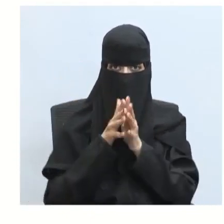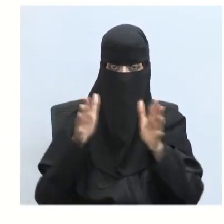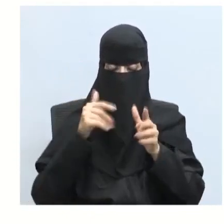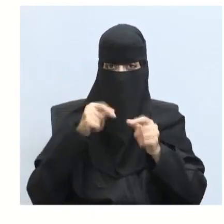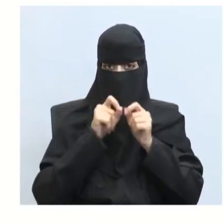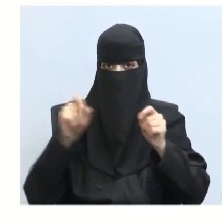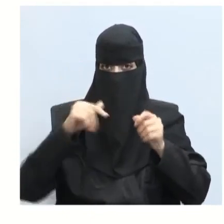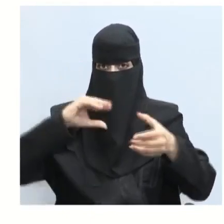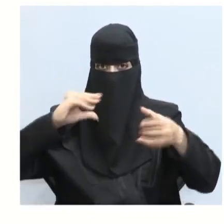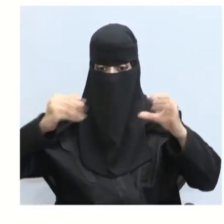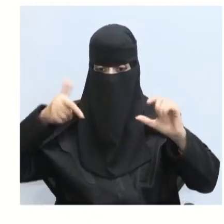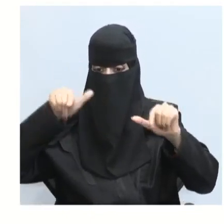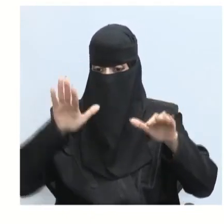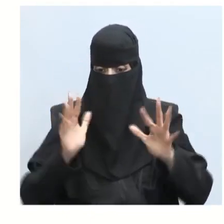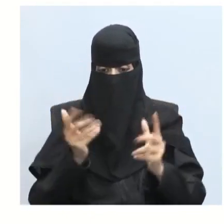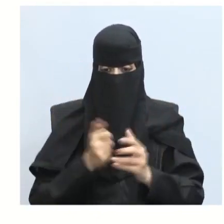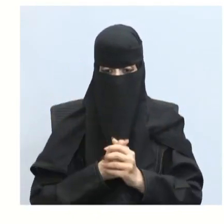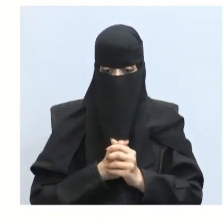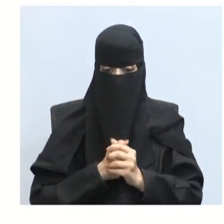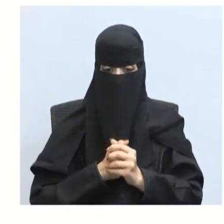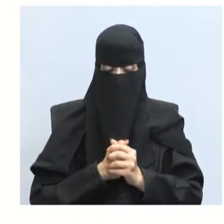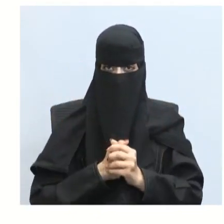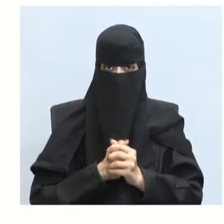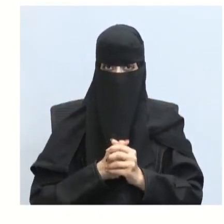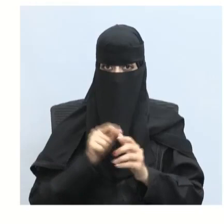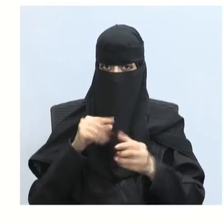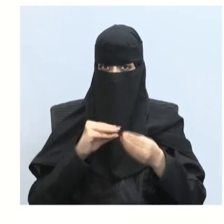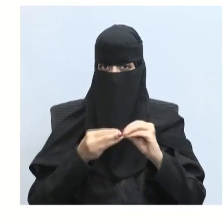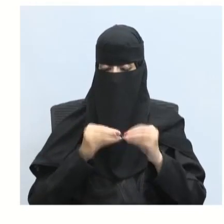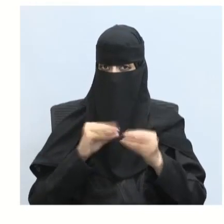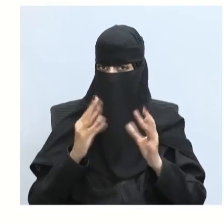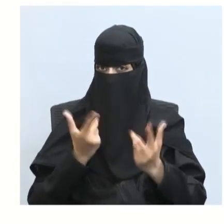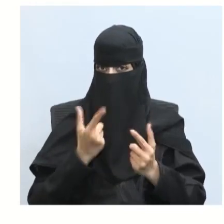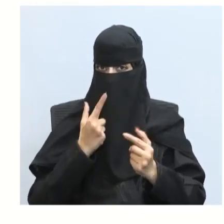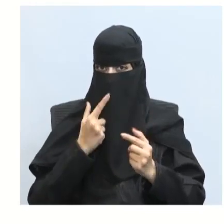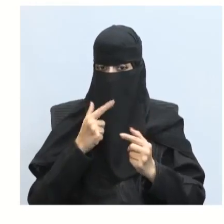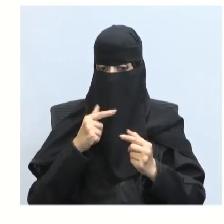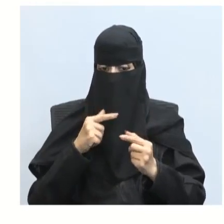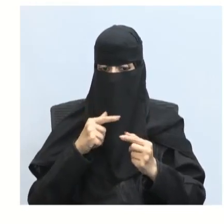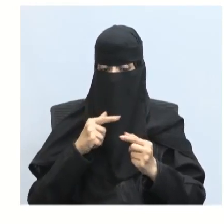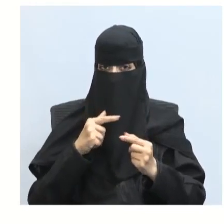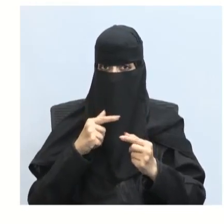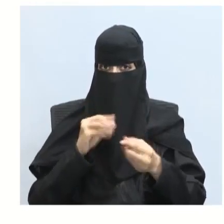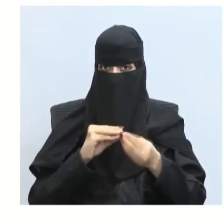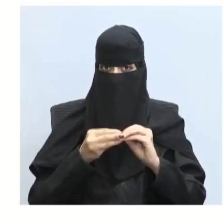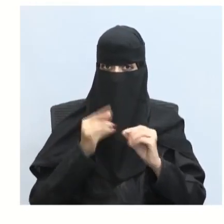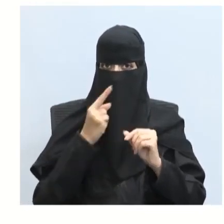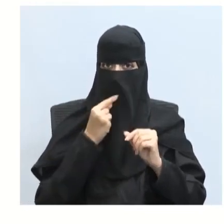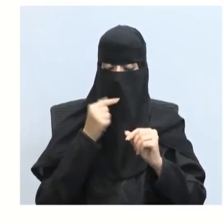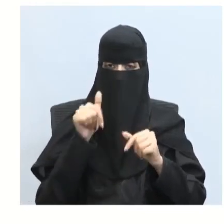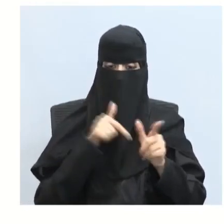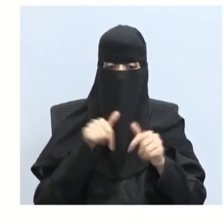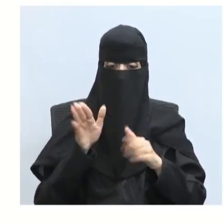موجي؟ أي ألوان الضوء لها أكبر طول موجي؟ كما ذكرنا البنفسجي الأحمر عفوان